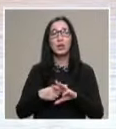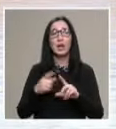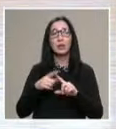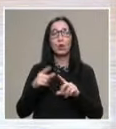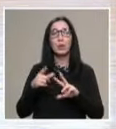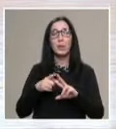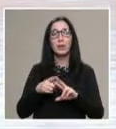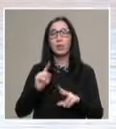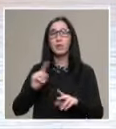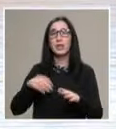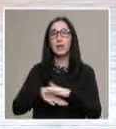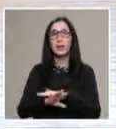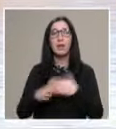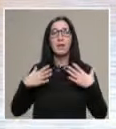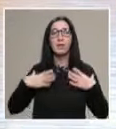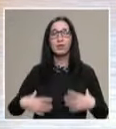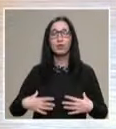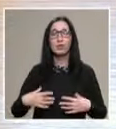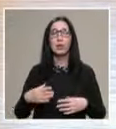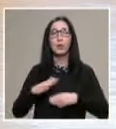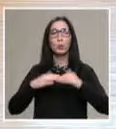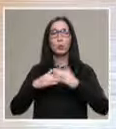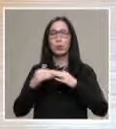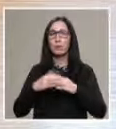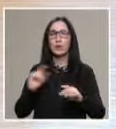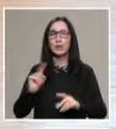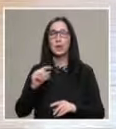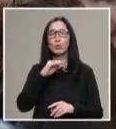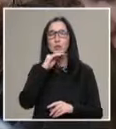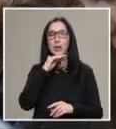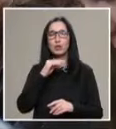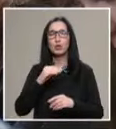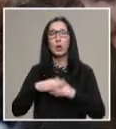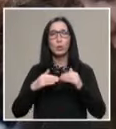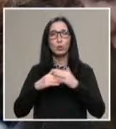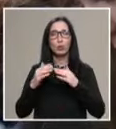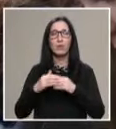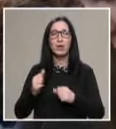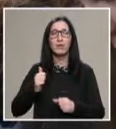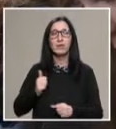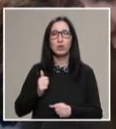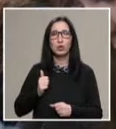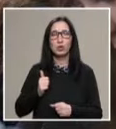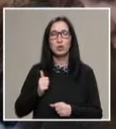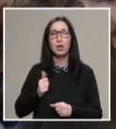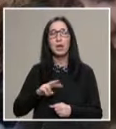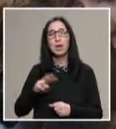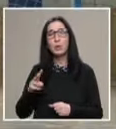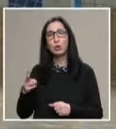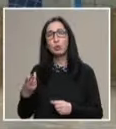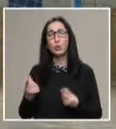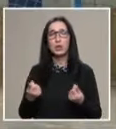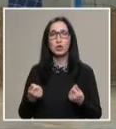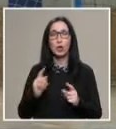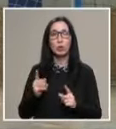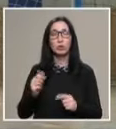Тони Петров не крие, че физическата подготовка не е достатъчно условие в самозащитата. Паралено със самозащитата има и други неща, които